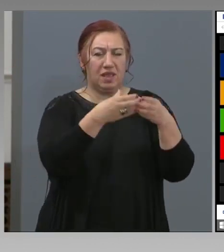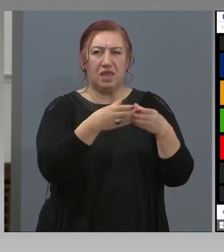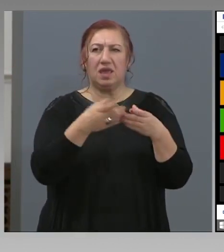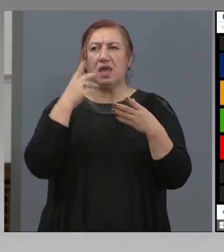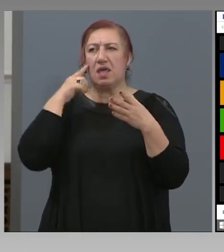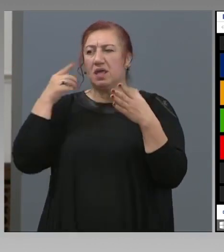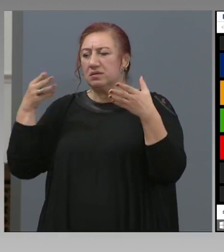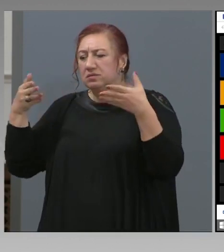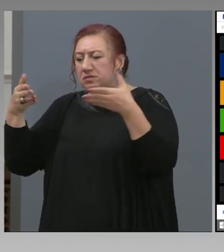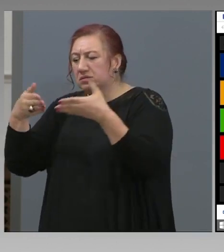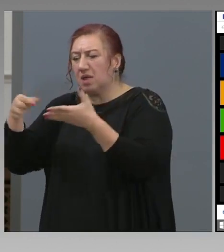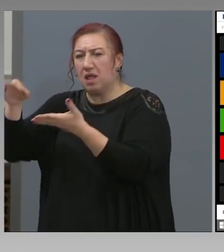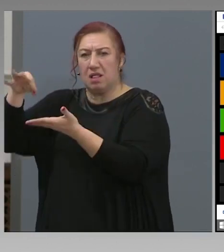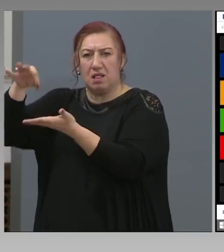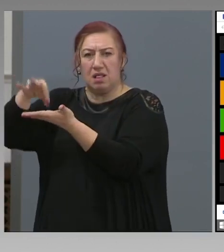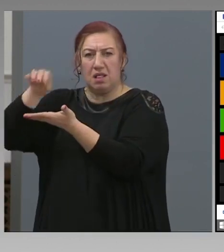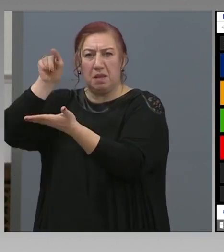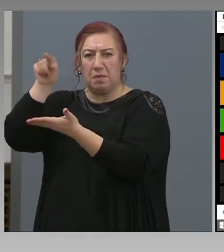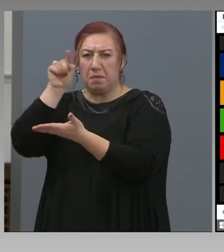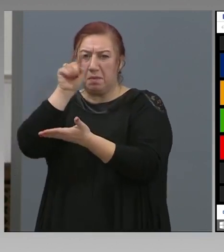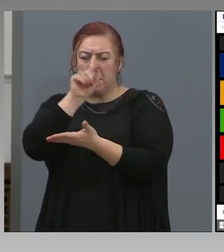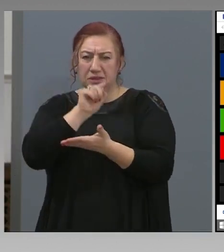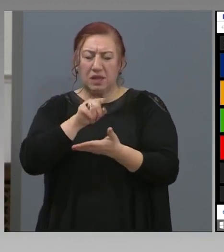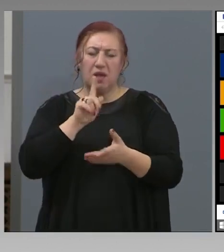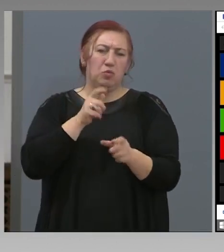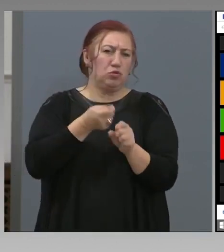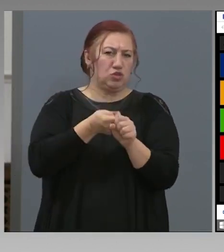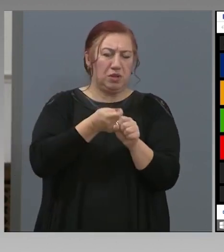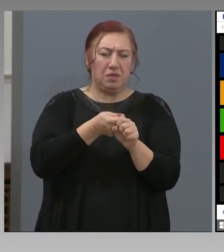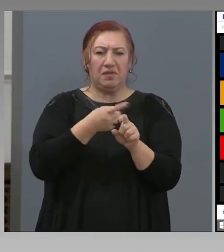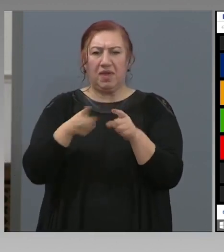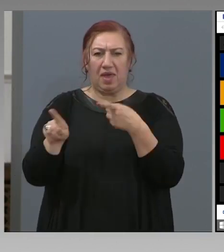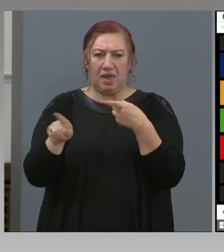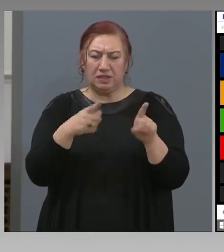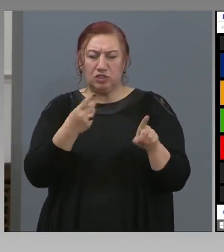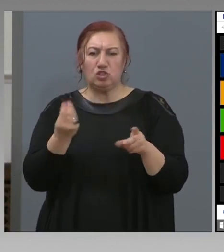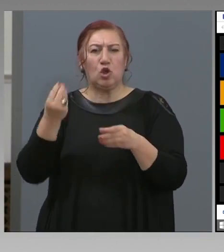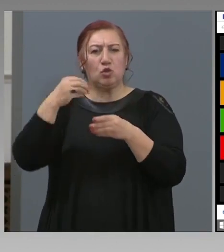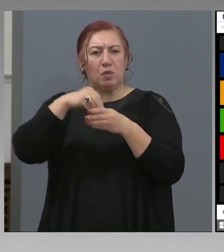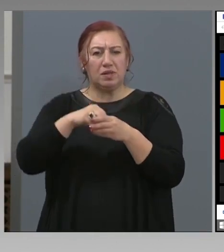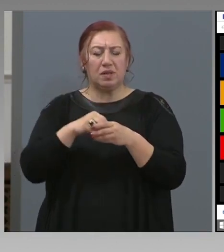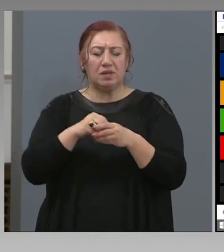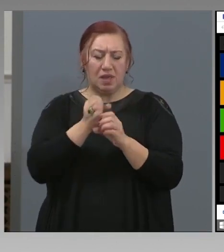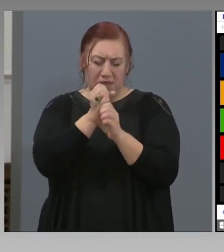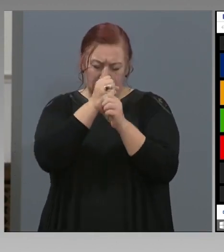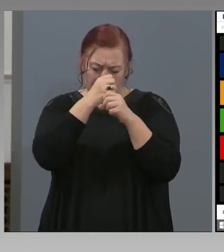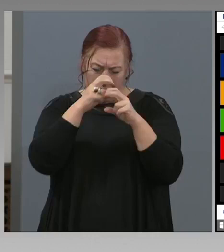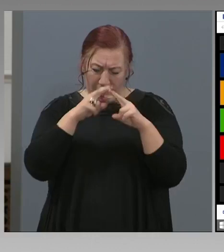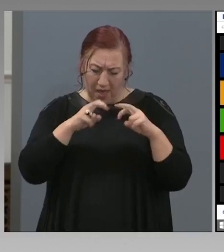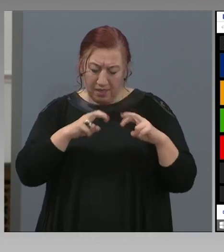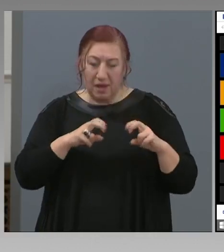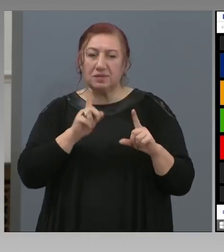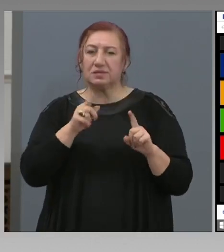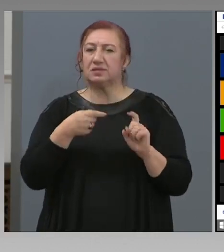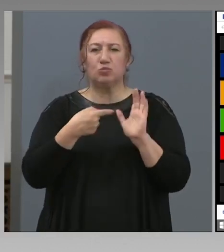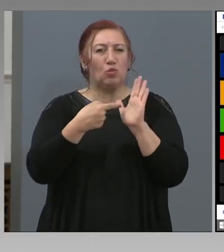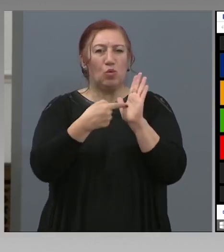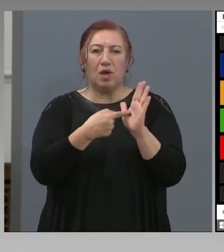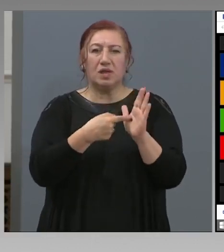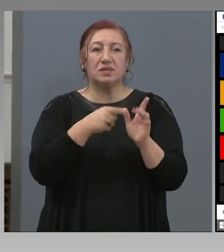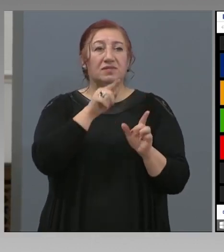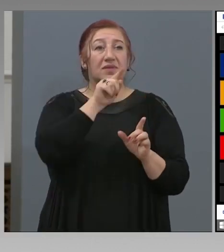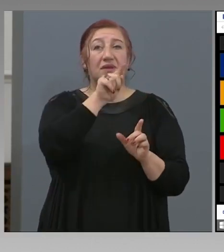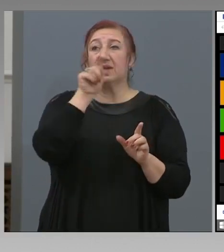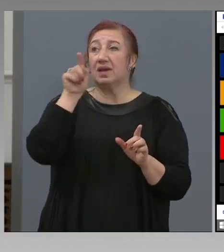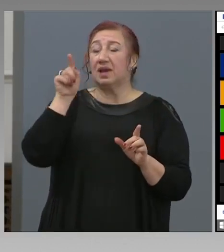така нататък. Могат да се правят най-различни допълнителни анализи, които да показват къде евентуално има